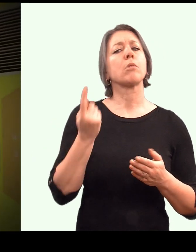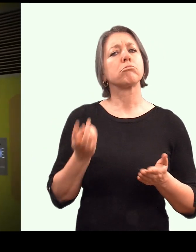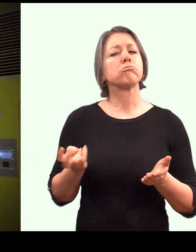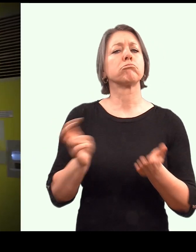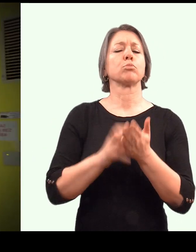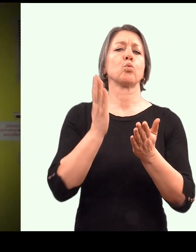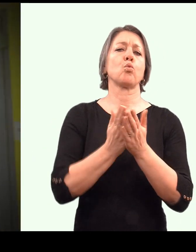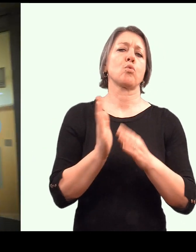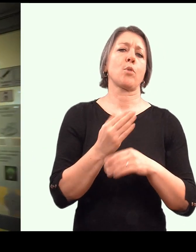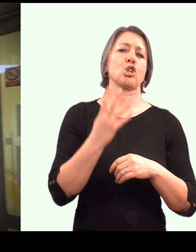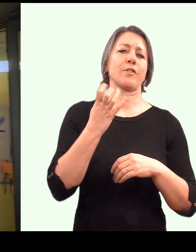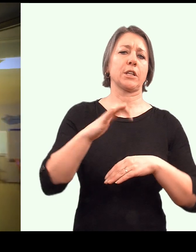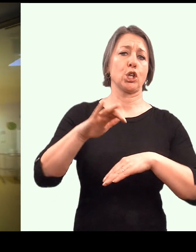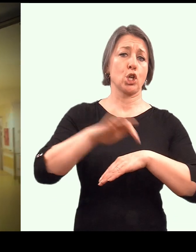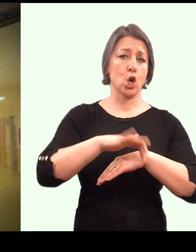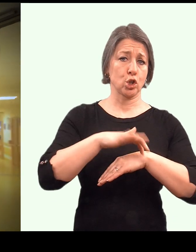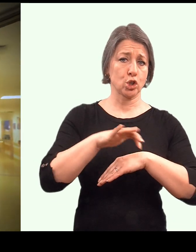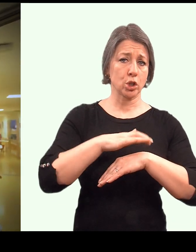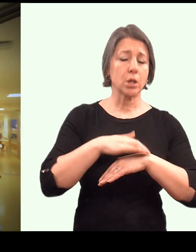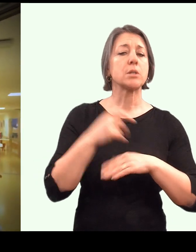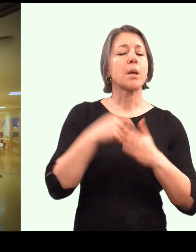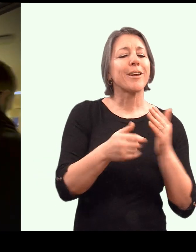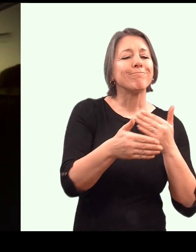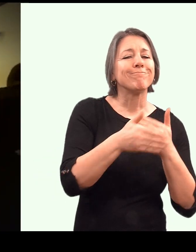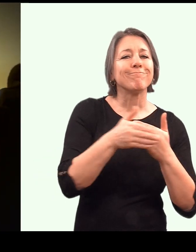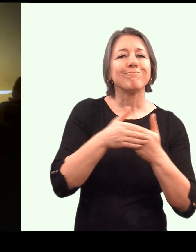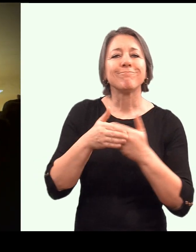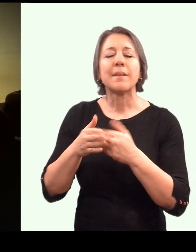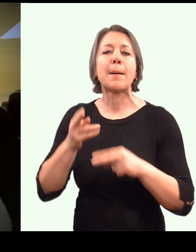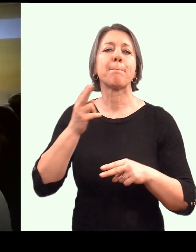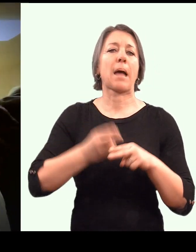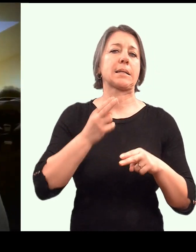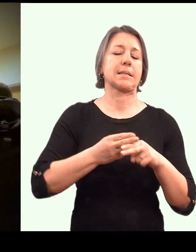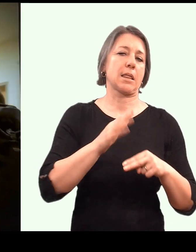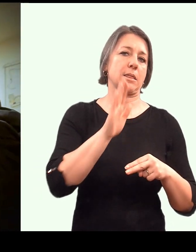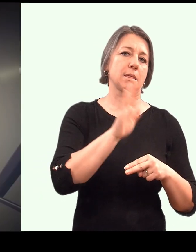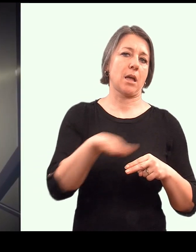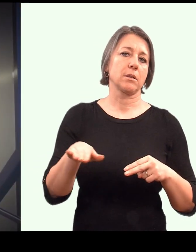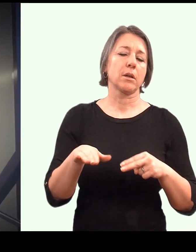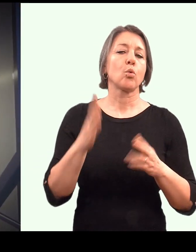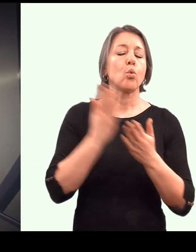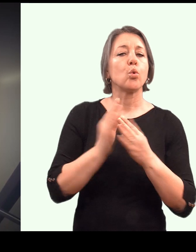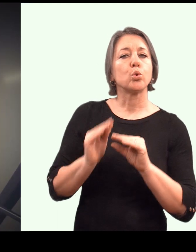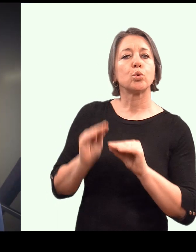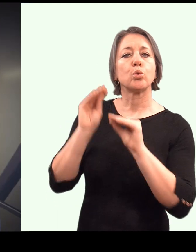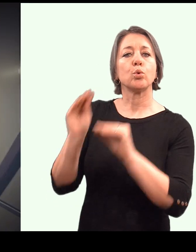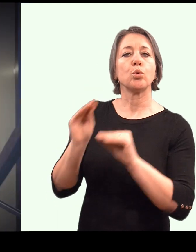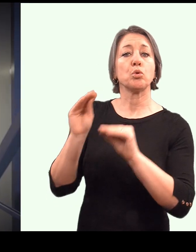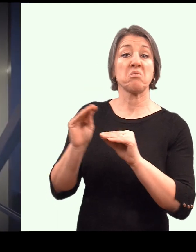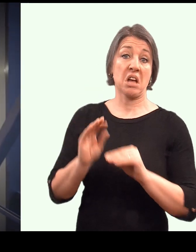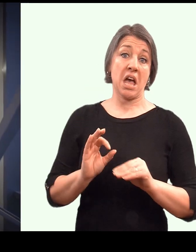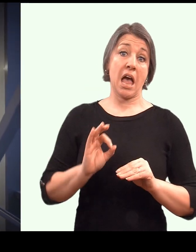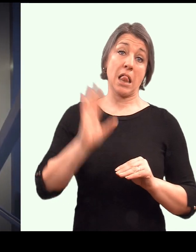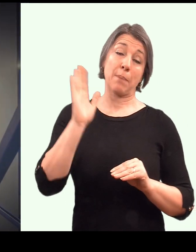od čtvrtého ročníku dále, prosím. Děkujeme. S klinickou výukou. Je lepší, když se studenti učají na